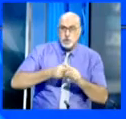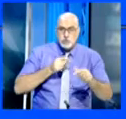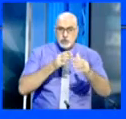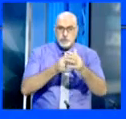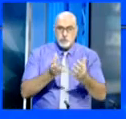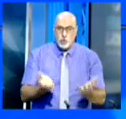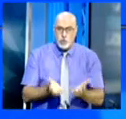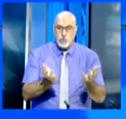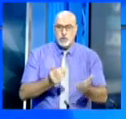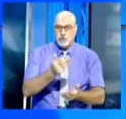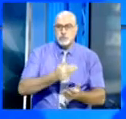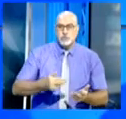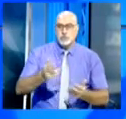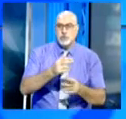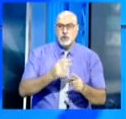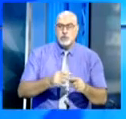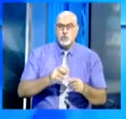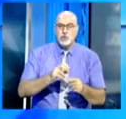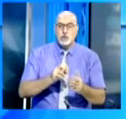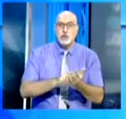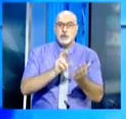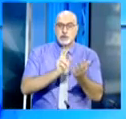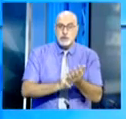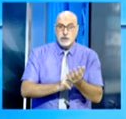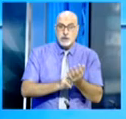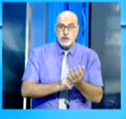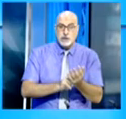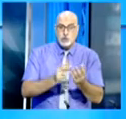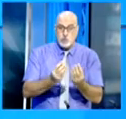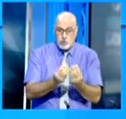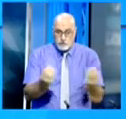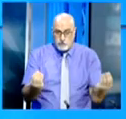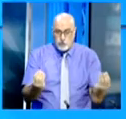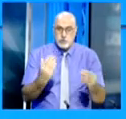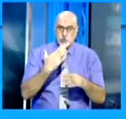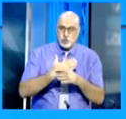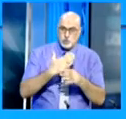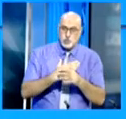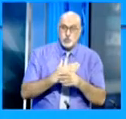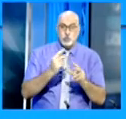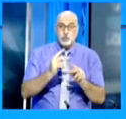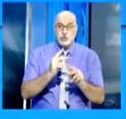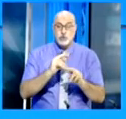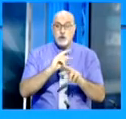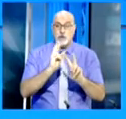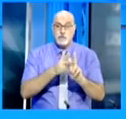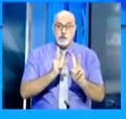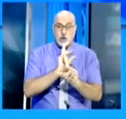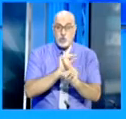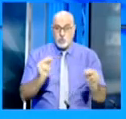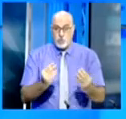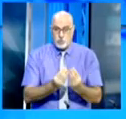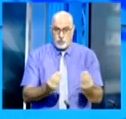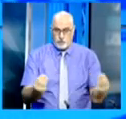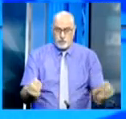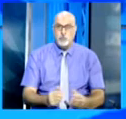الحملة الوطنية لترسيخ مبادئ التربية والأخلاق التي تبثها المدرسة في أوساط المجتمع